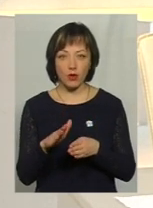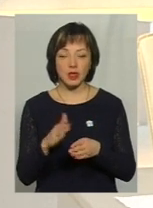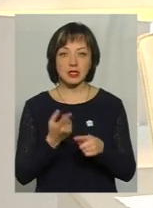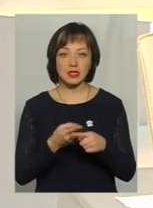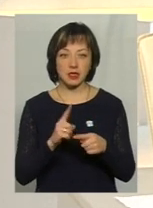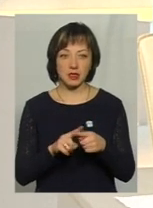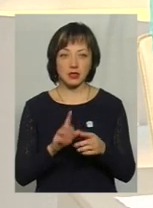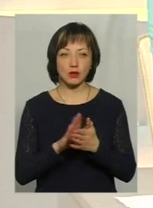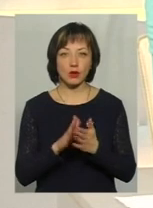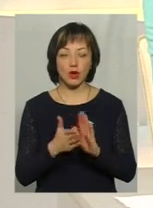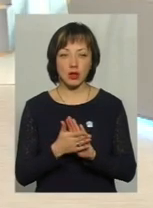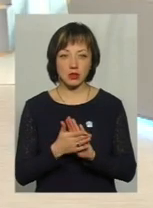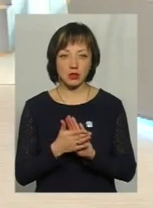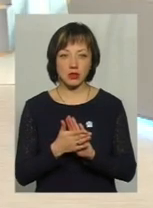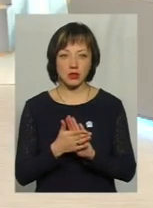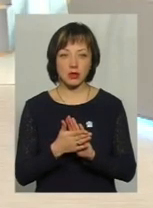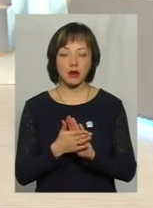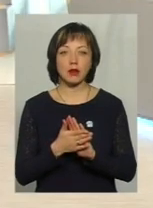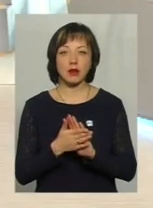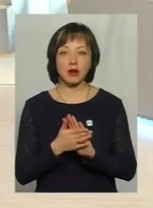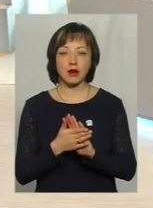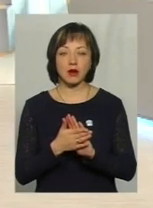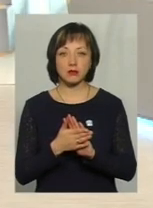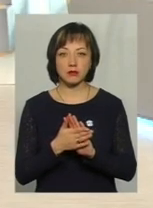ця ситуація вирівнялася.